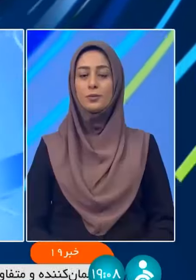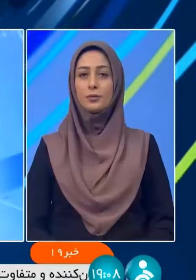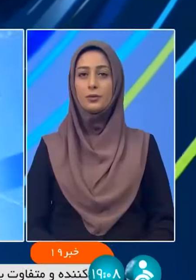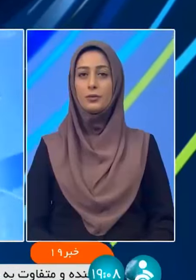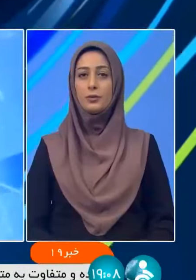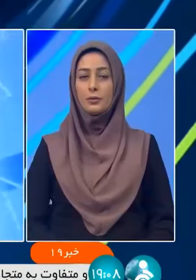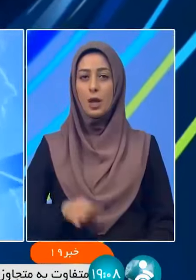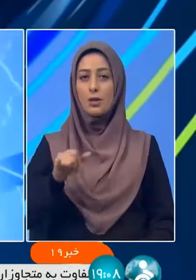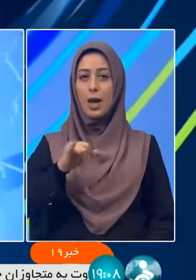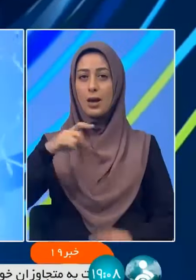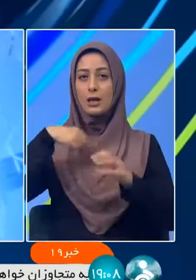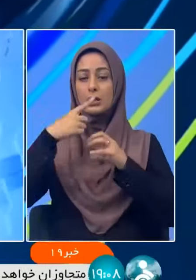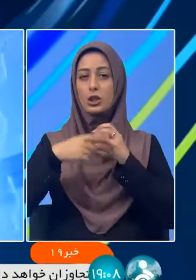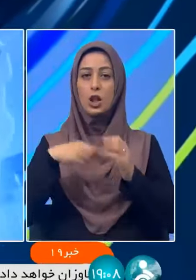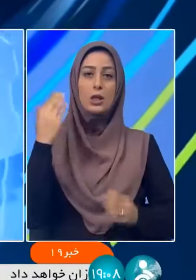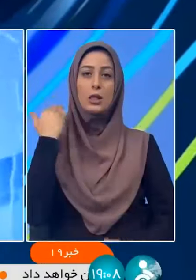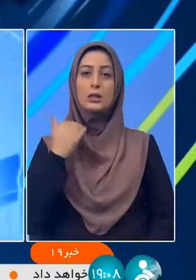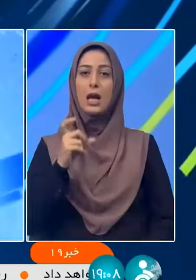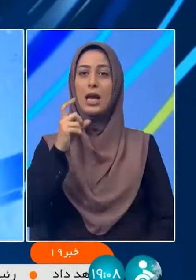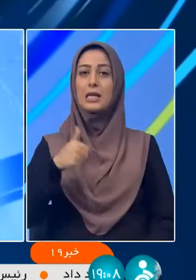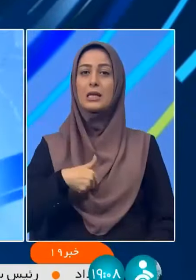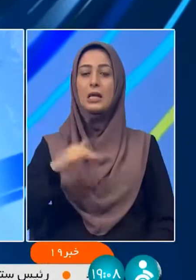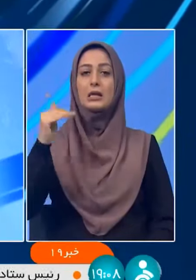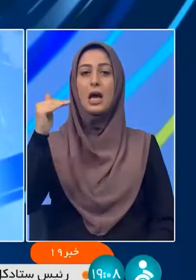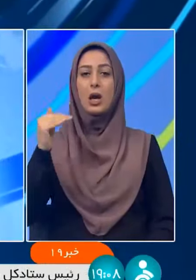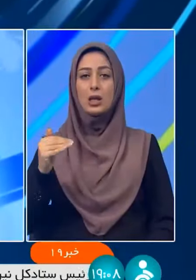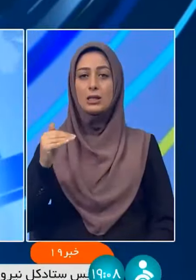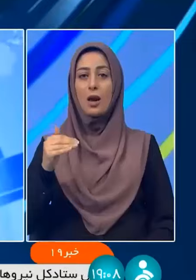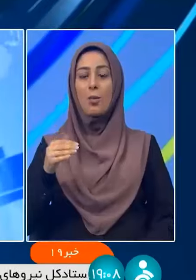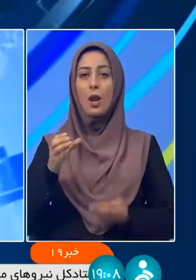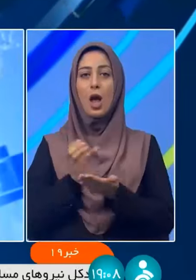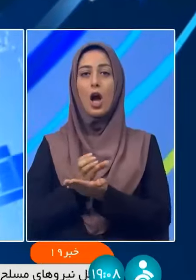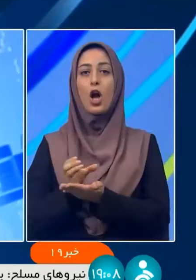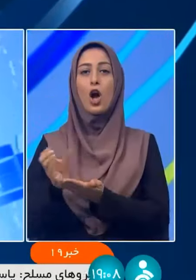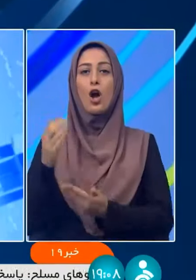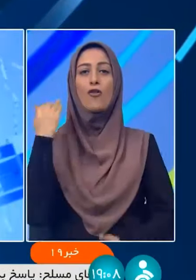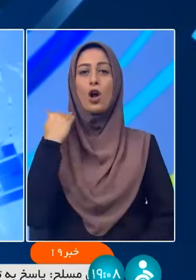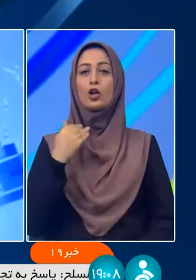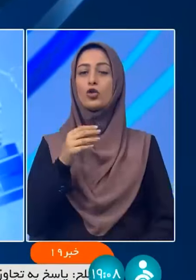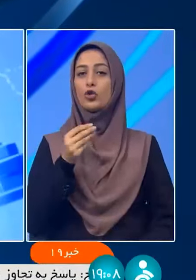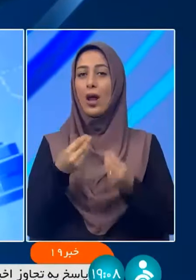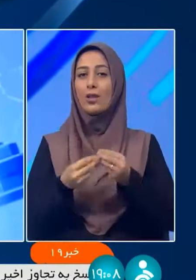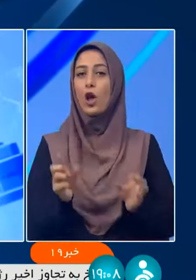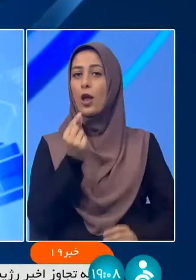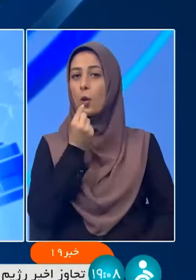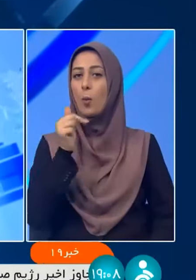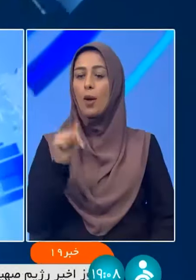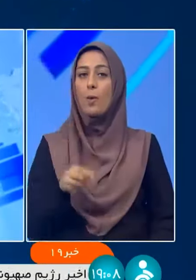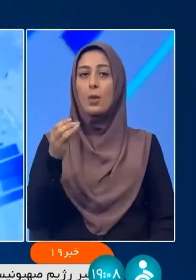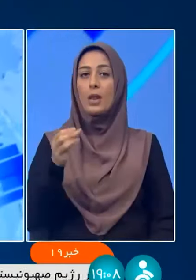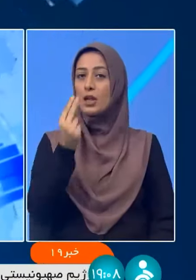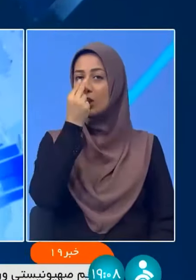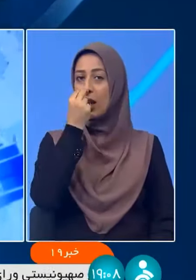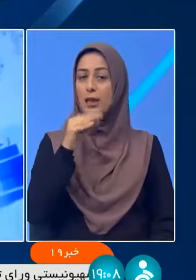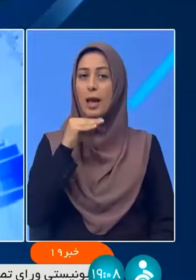در آستانه ی سال روز شعادت حضرت زهرا سلام الله علیه ها کاروان شهده گمنام امروز در شهرهای تبریز